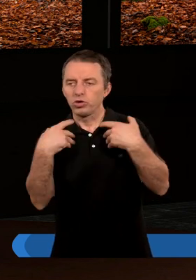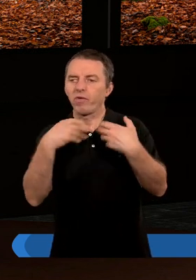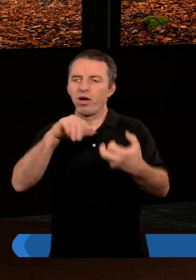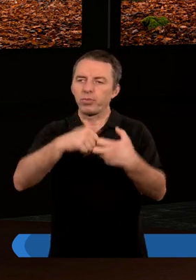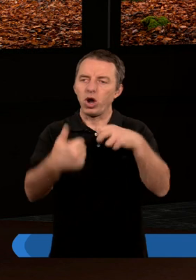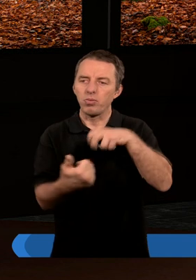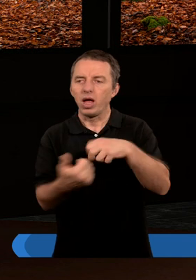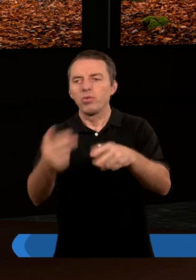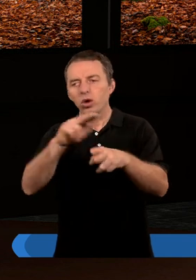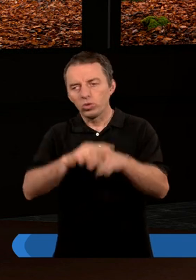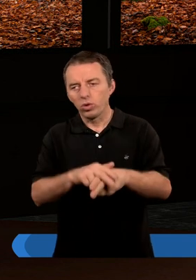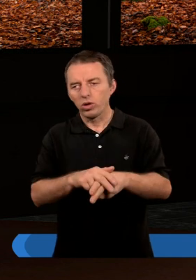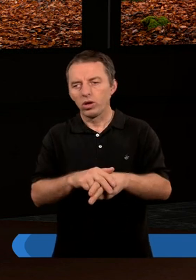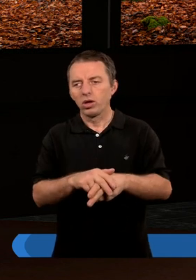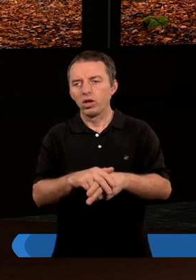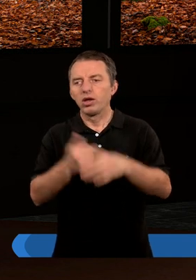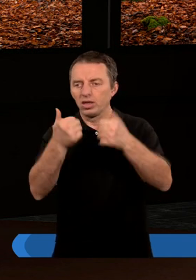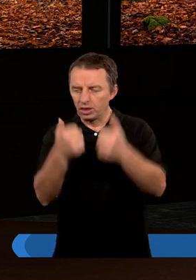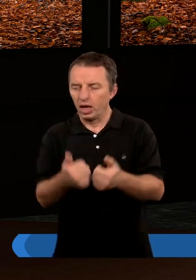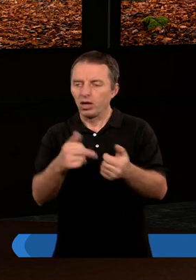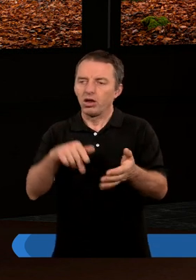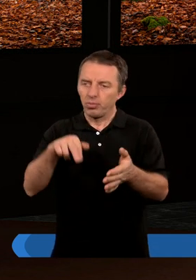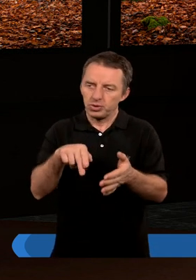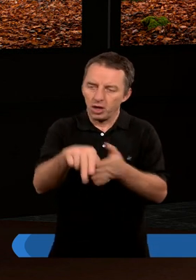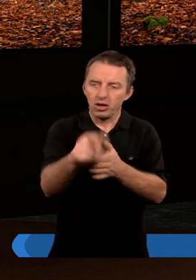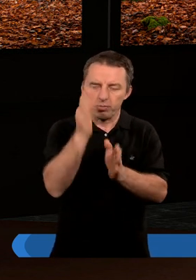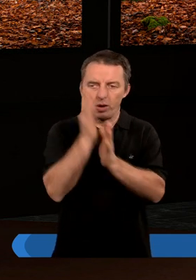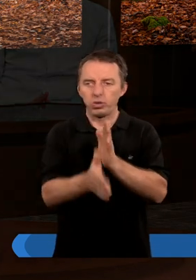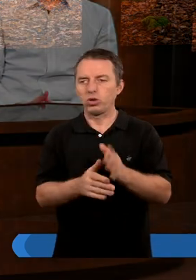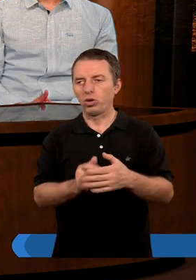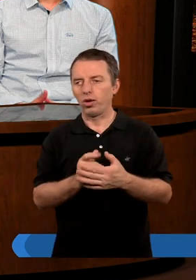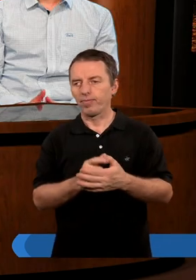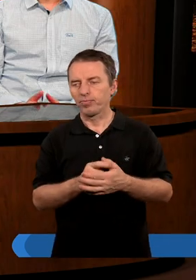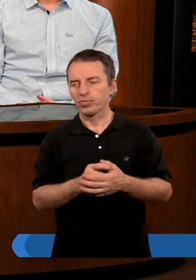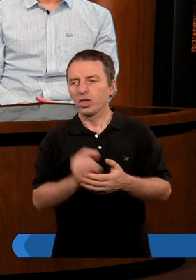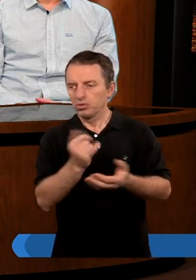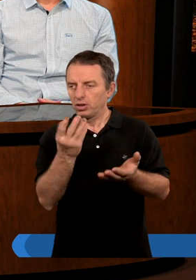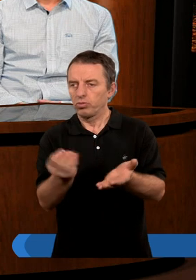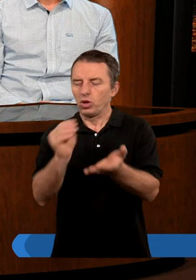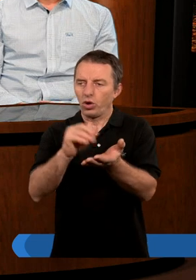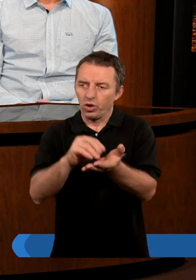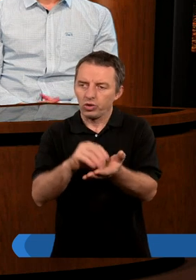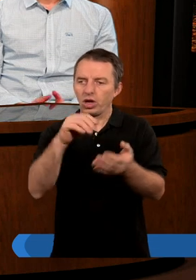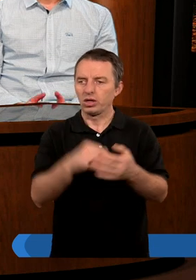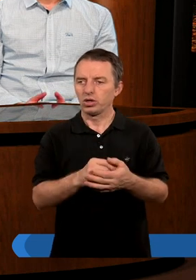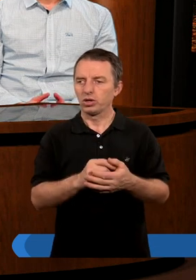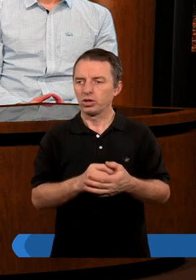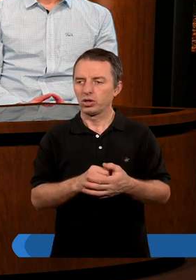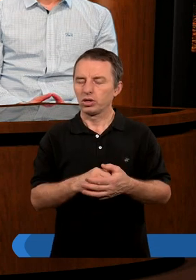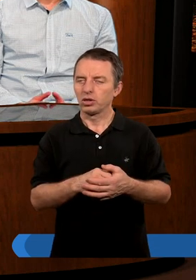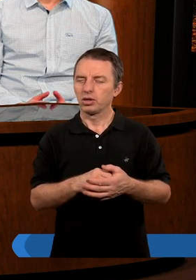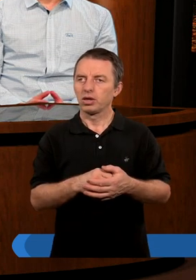problemy, których nie są w stanie przejść po prostu. I chciałbym dodać, że